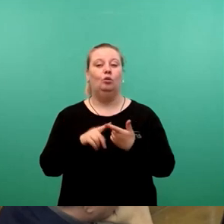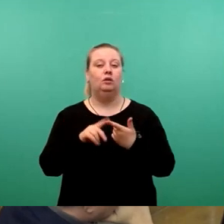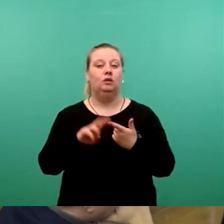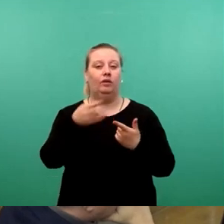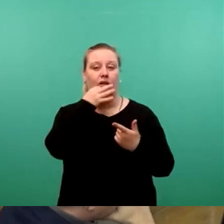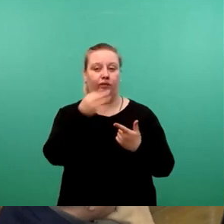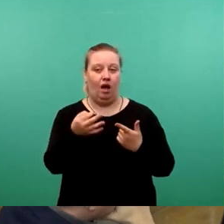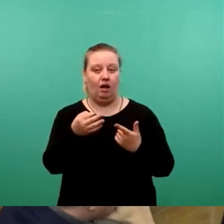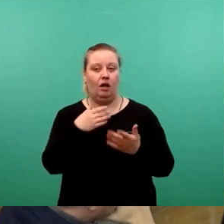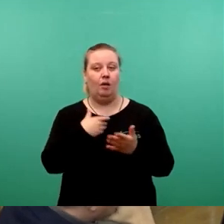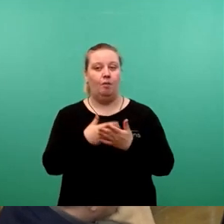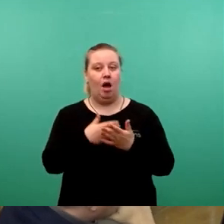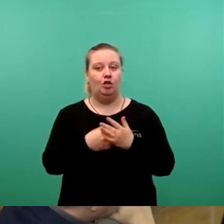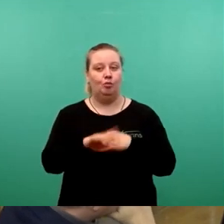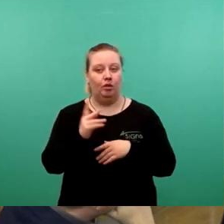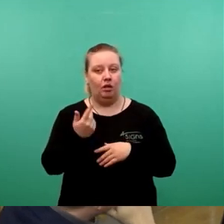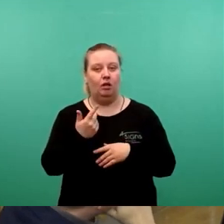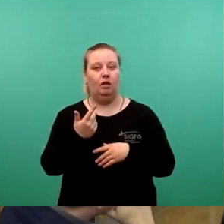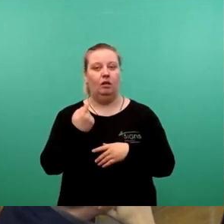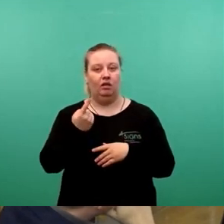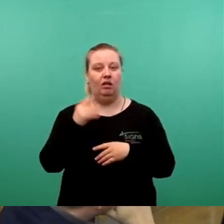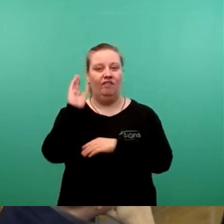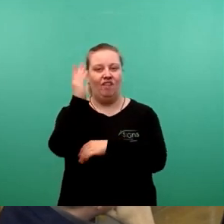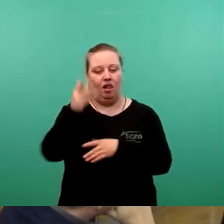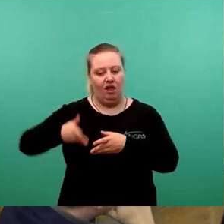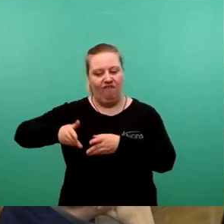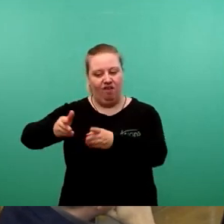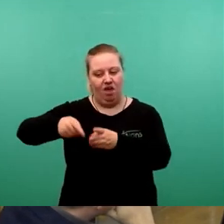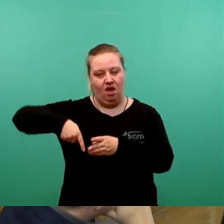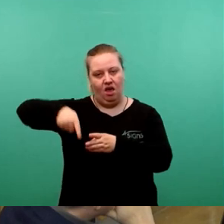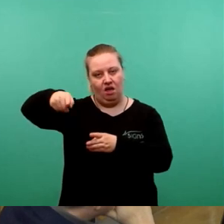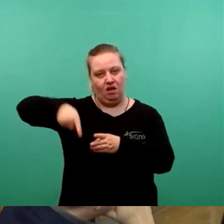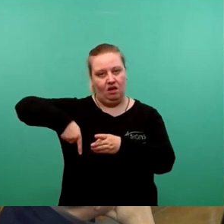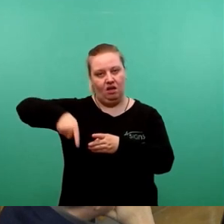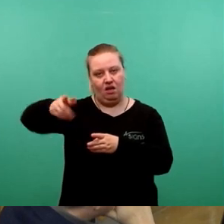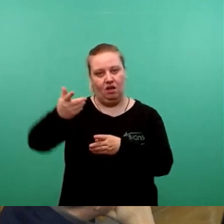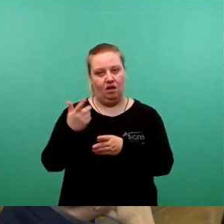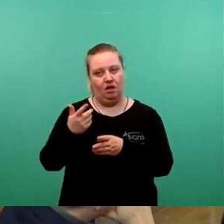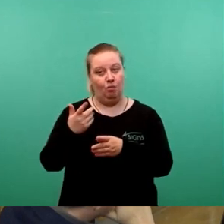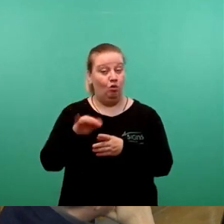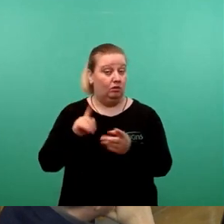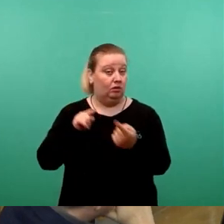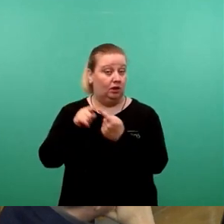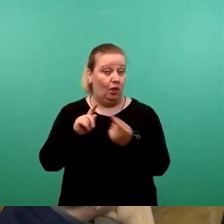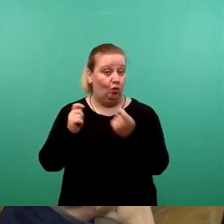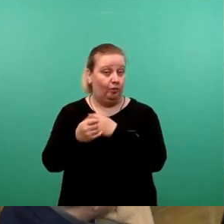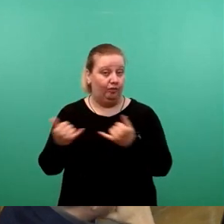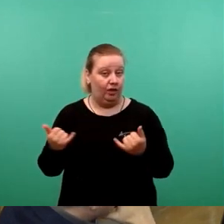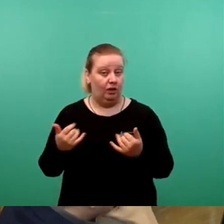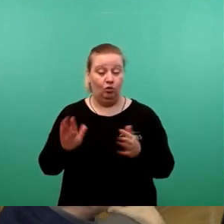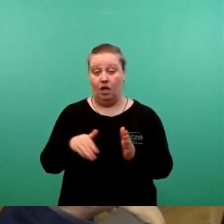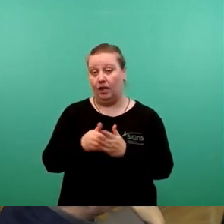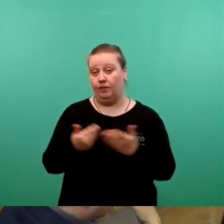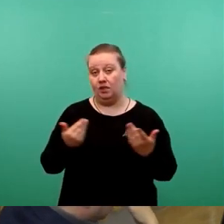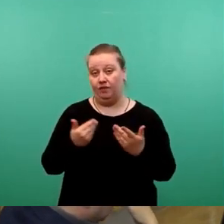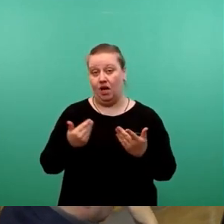Maßnahmen zum Erwerb und der Umwidmung des Waldweges entlang der Langebrücker Straße wurde ergriffen? Zu welchen Ergebnissen kam die